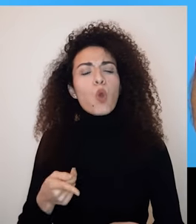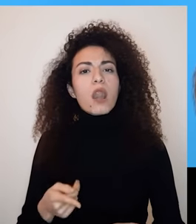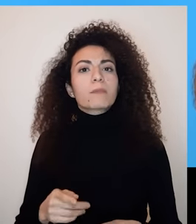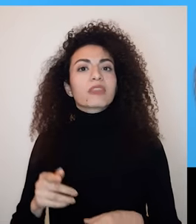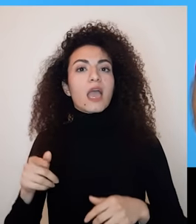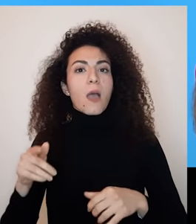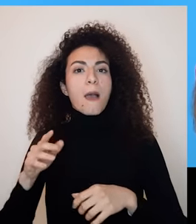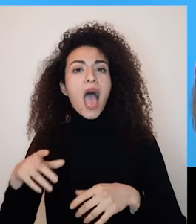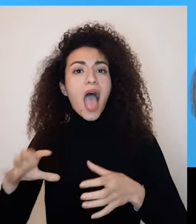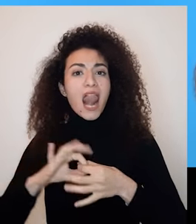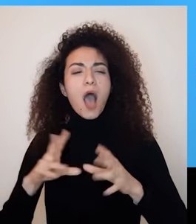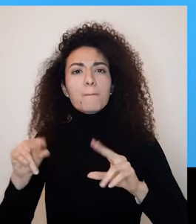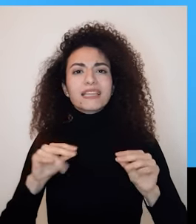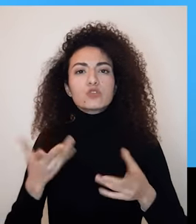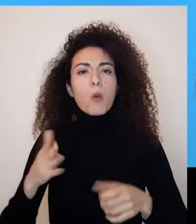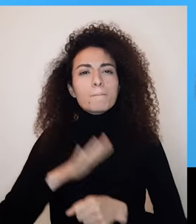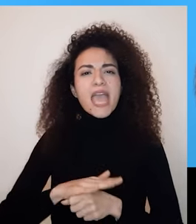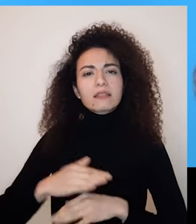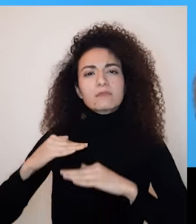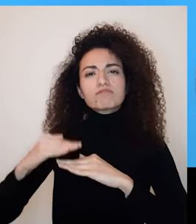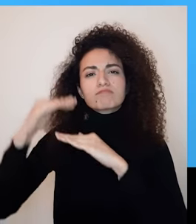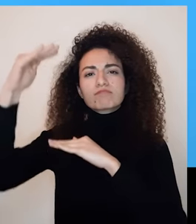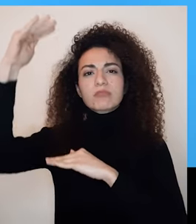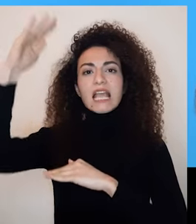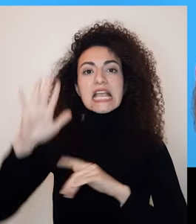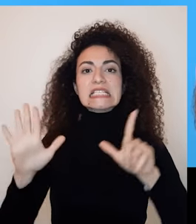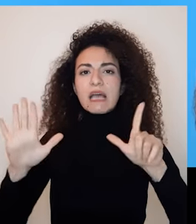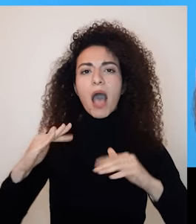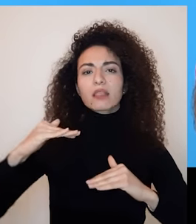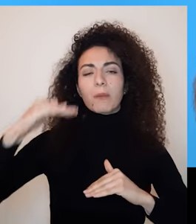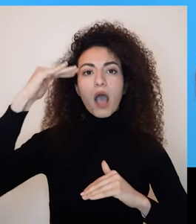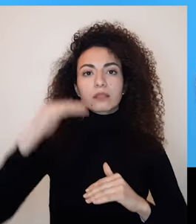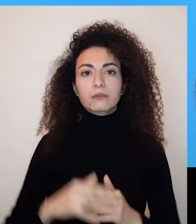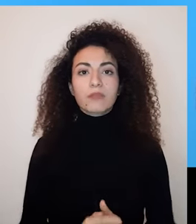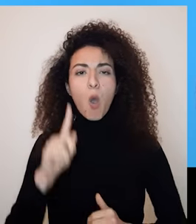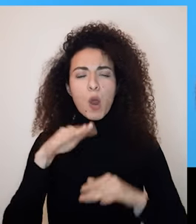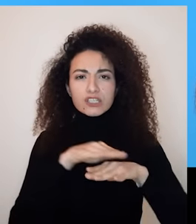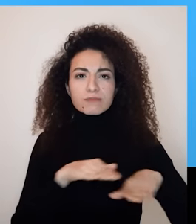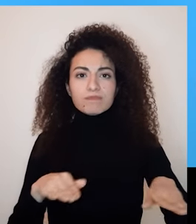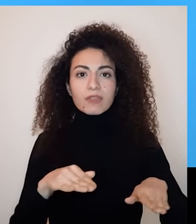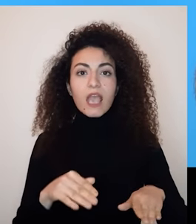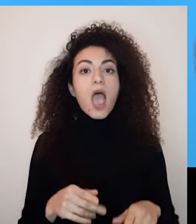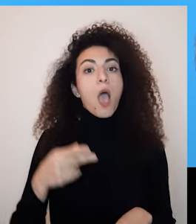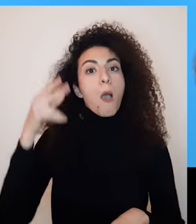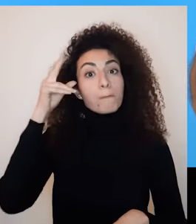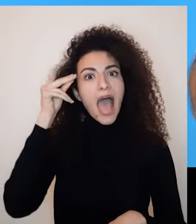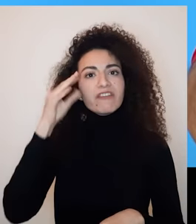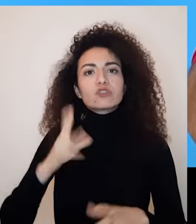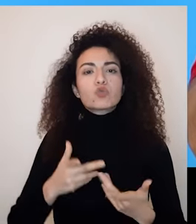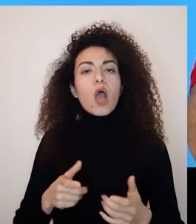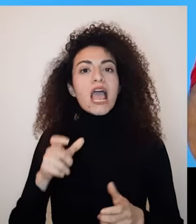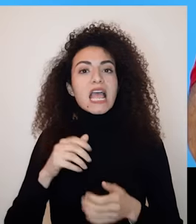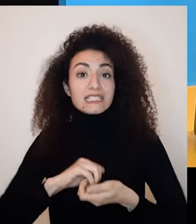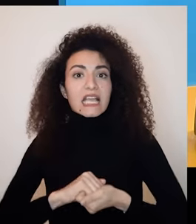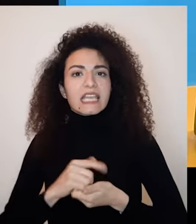أين فيها جون جوتمن وهي نفسها بتنطبئ على الصدقات بشكل أو بأخر بيشبه جوتمن العلاقة المتينة ببيت مؤلف من